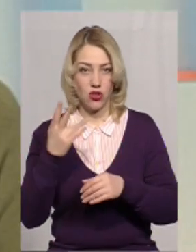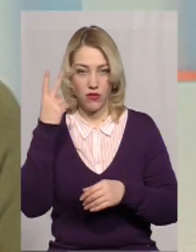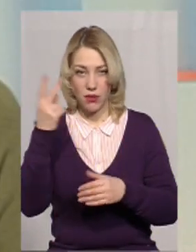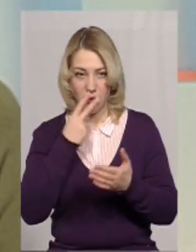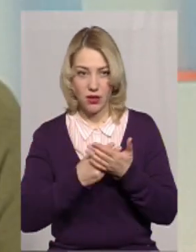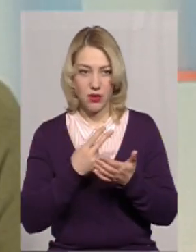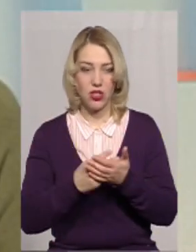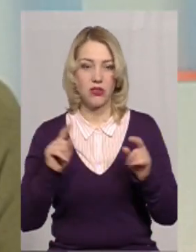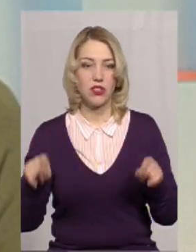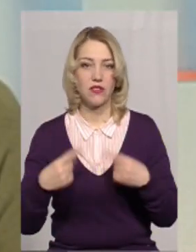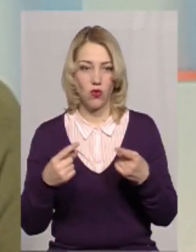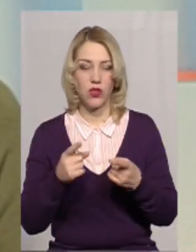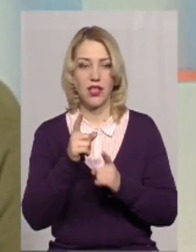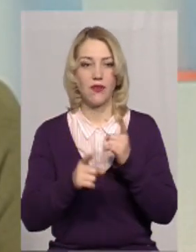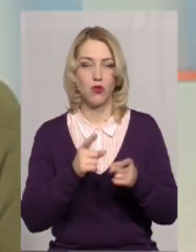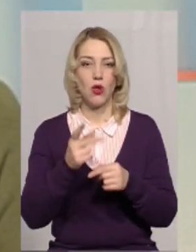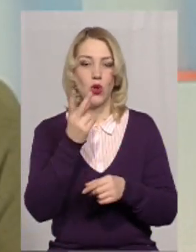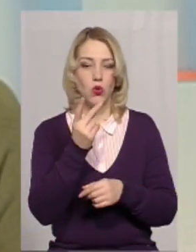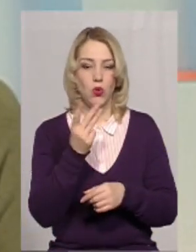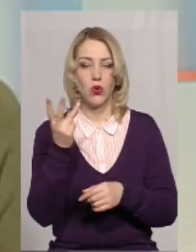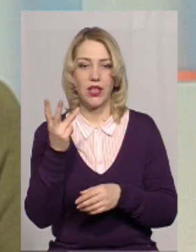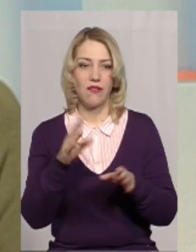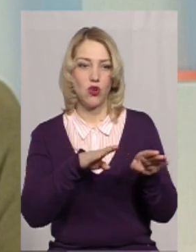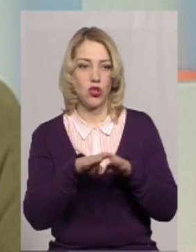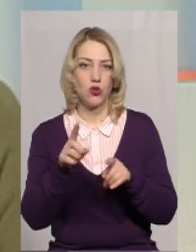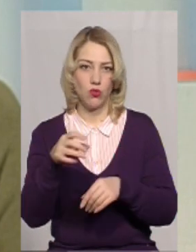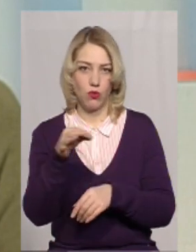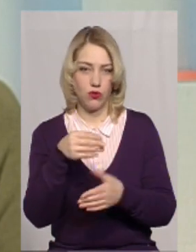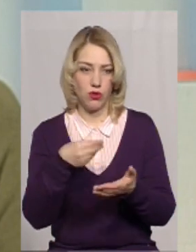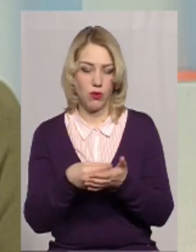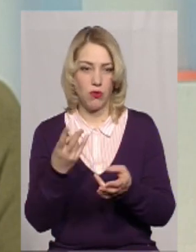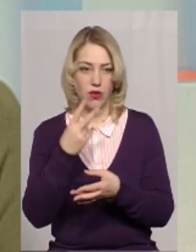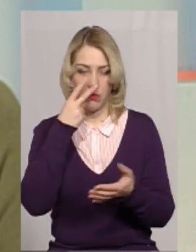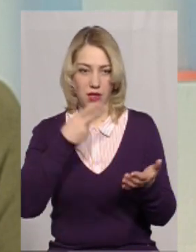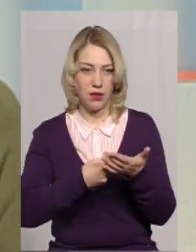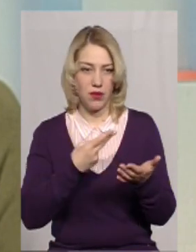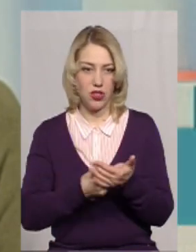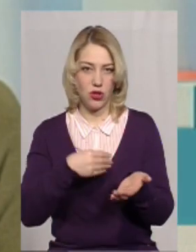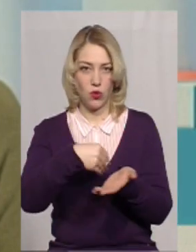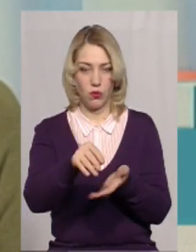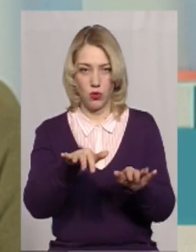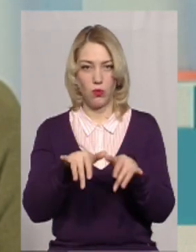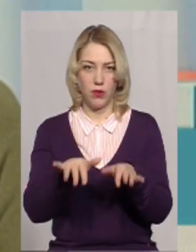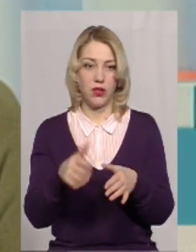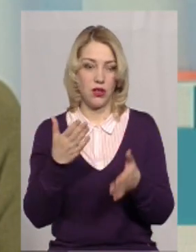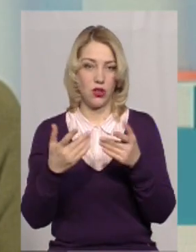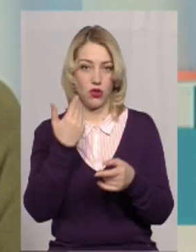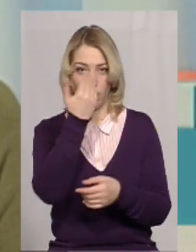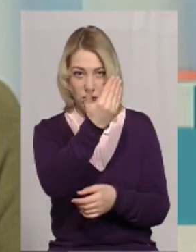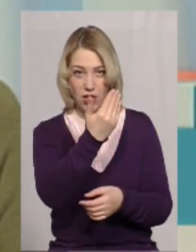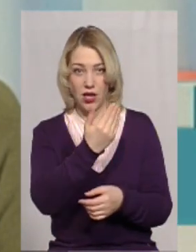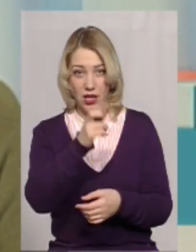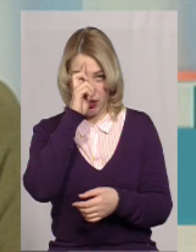реформування другого, третєго рівня, то чому обласний бюджет має передбачати купівлю комп'ютерів? Якщо вони це